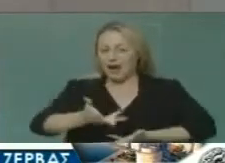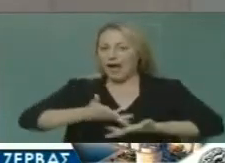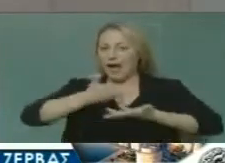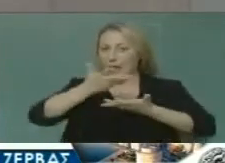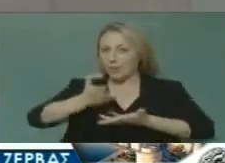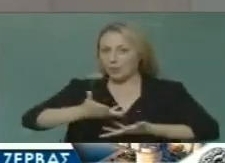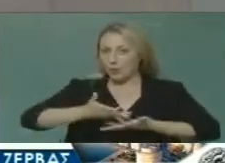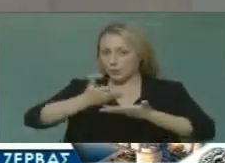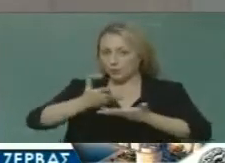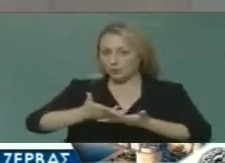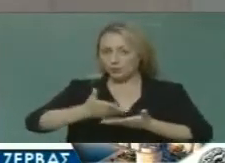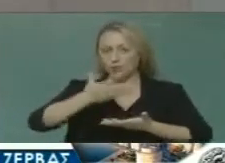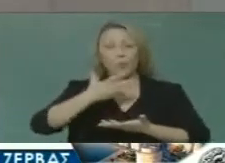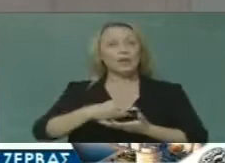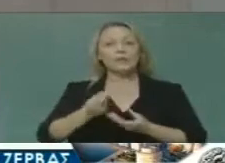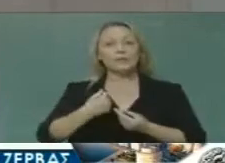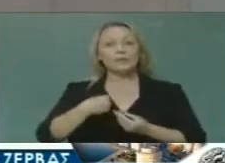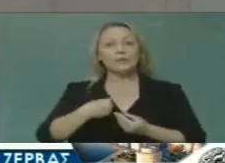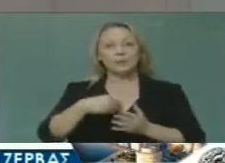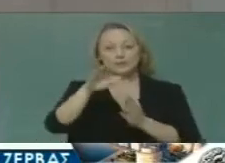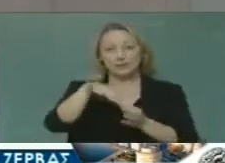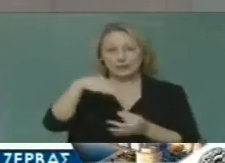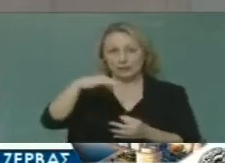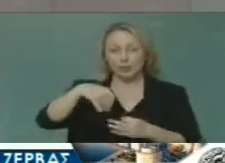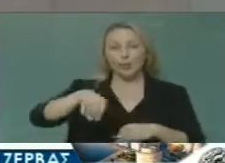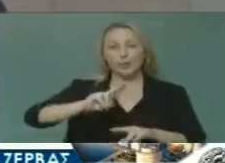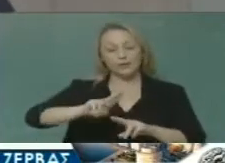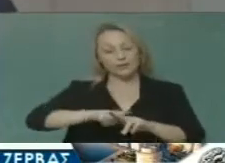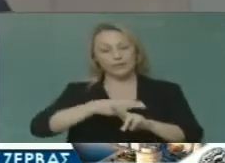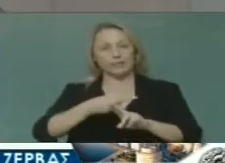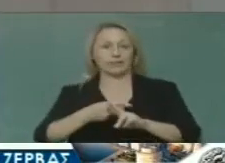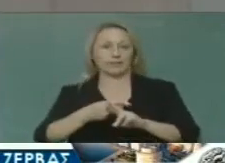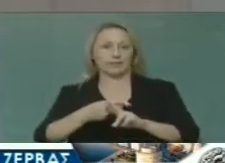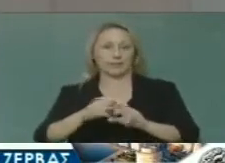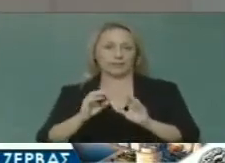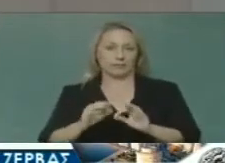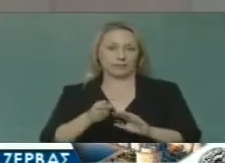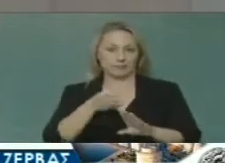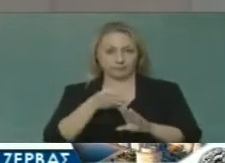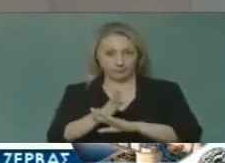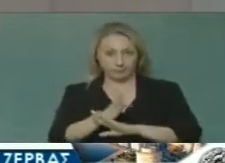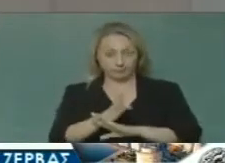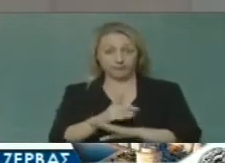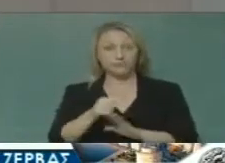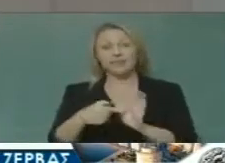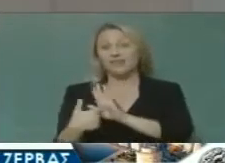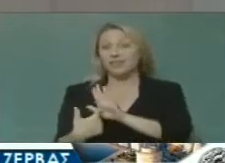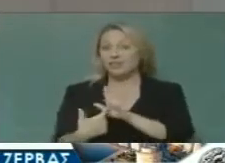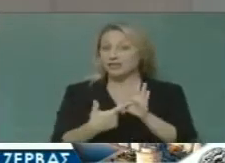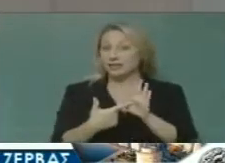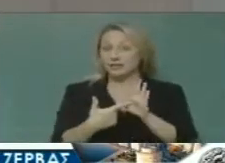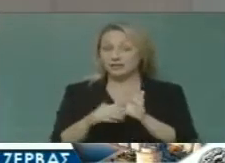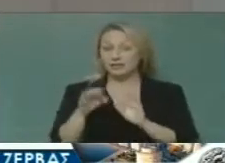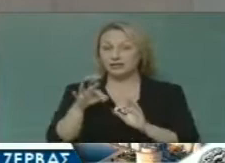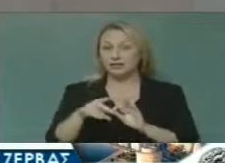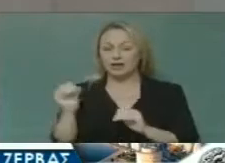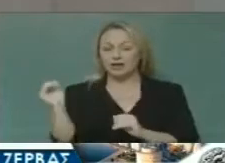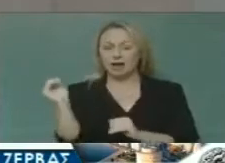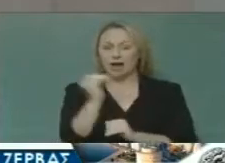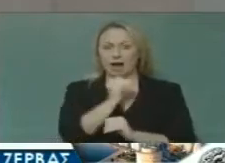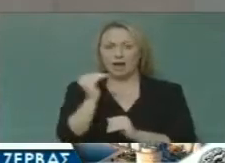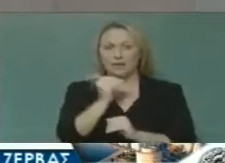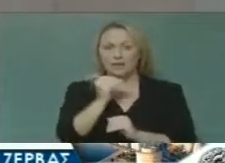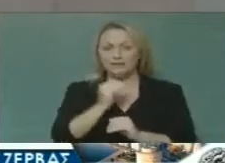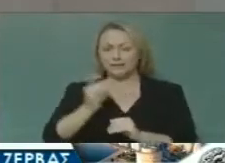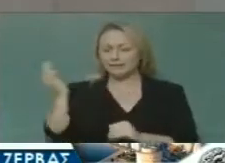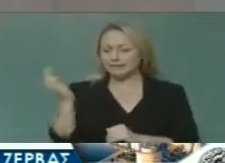ετηλέξαμε να είναι σε ηλεκτρονική μορφή για προφανείς λόγους καταδεικνύει τα γρήγορα αντανακλαστικά τη μεθοδικότητα και την